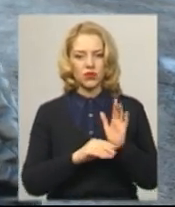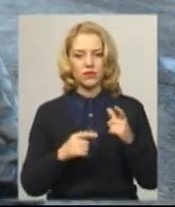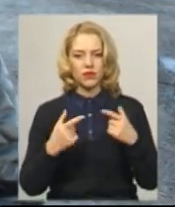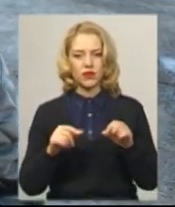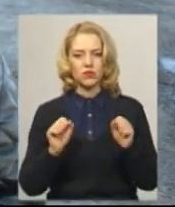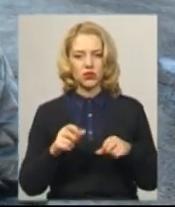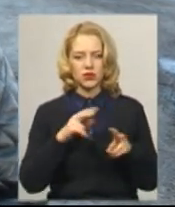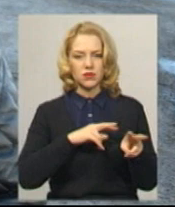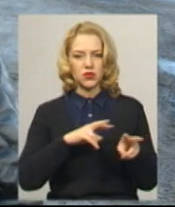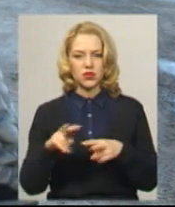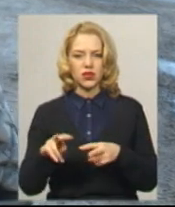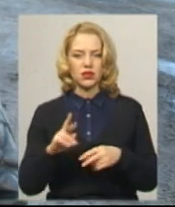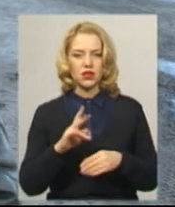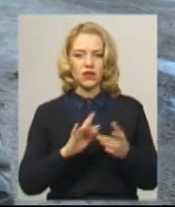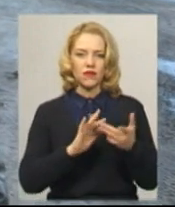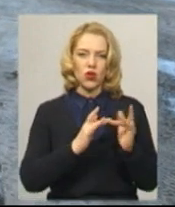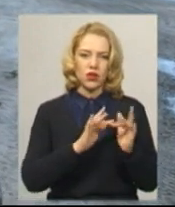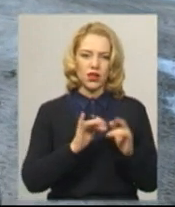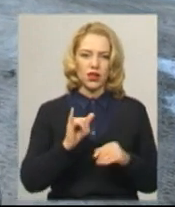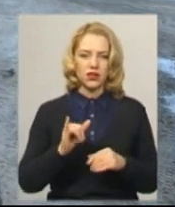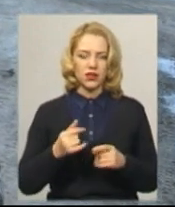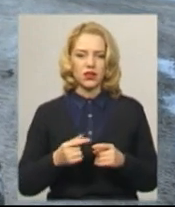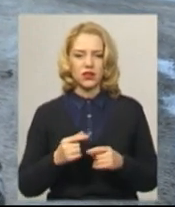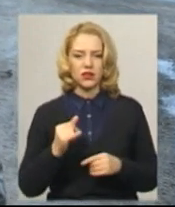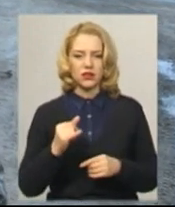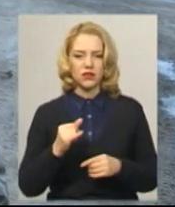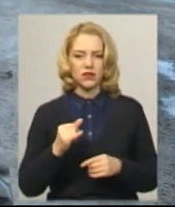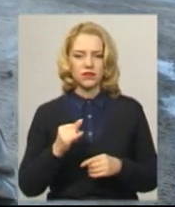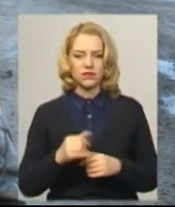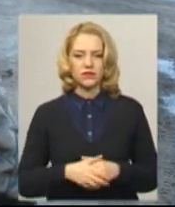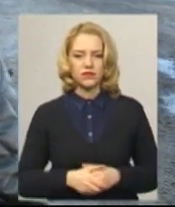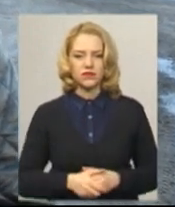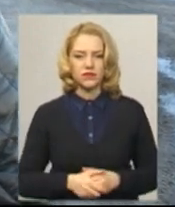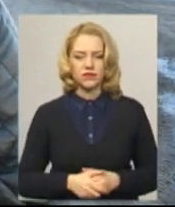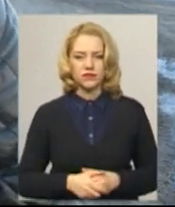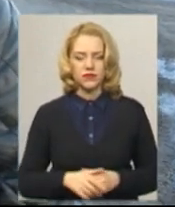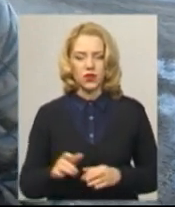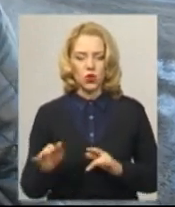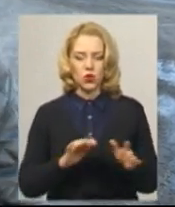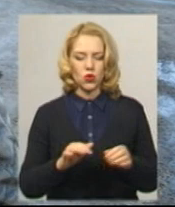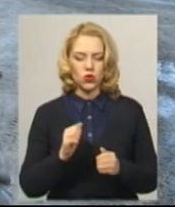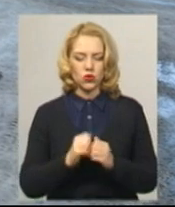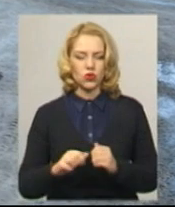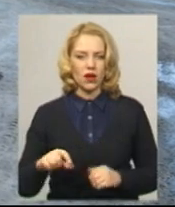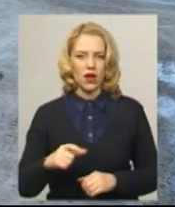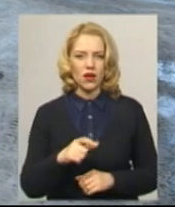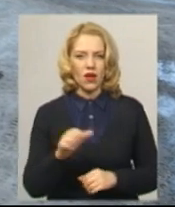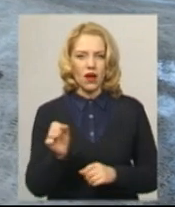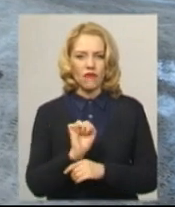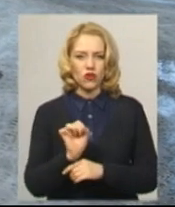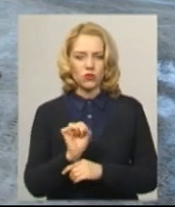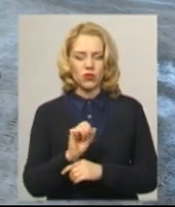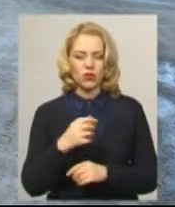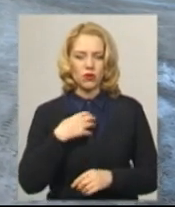можемо спостерігати, як в онлайн, і дивитися історію руку кожного автобіля по основним, магістральному